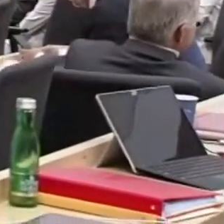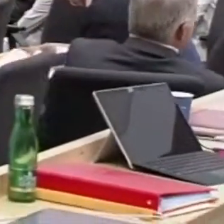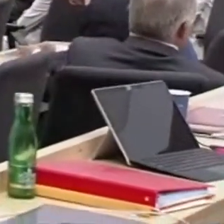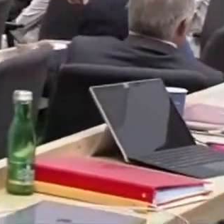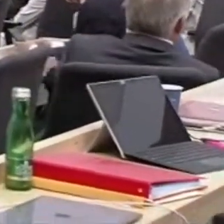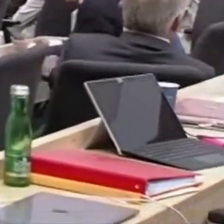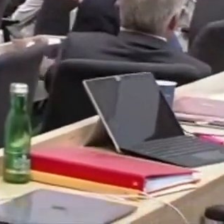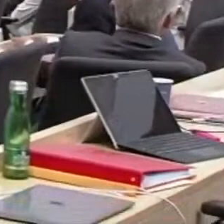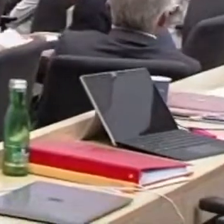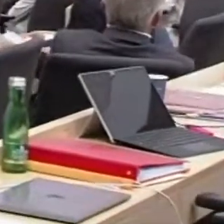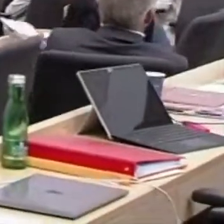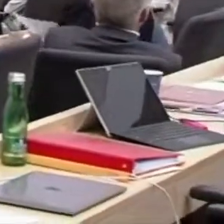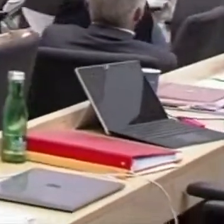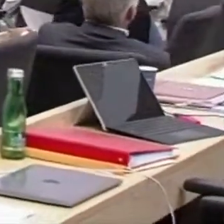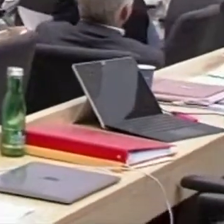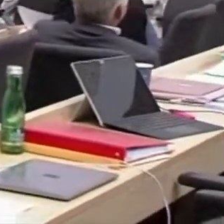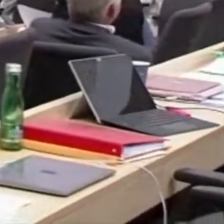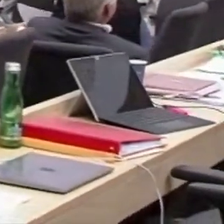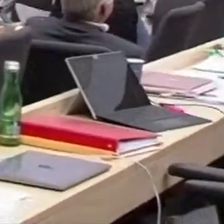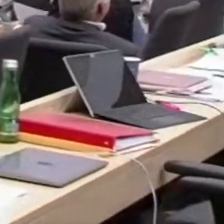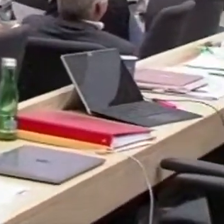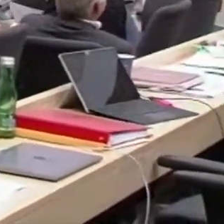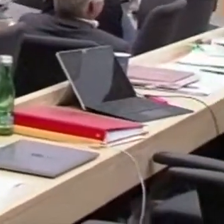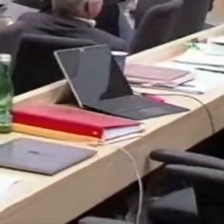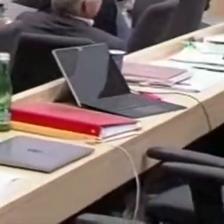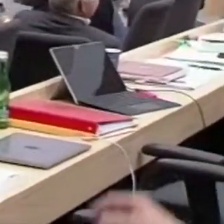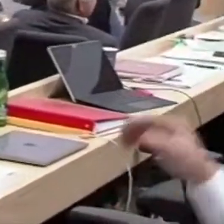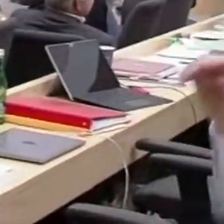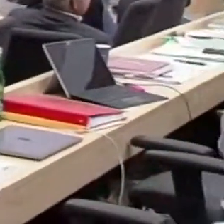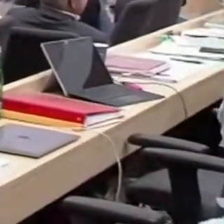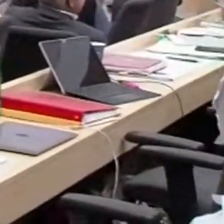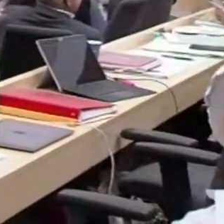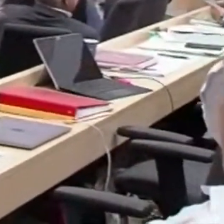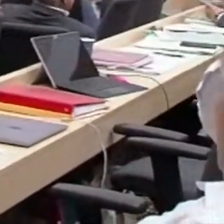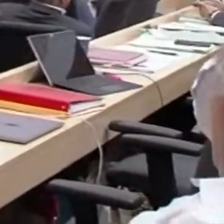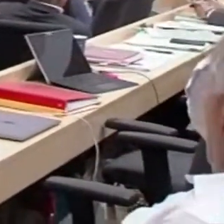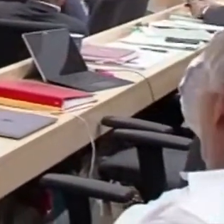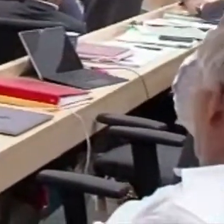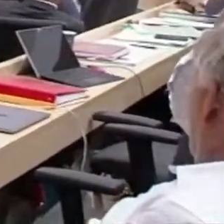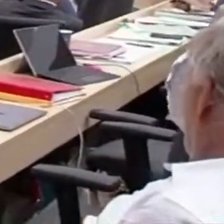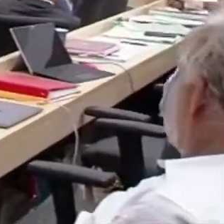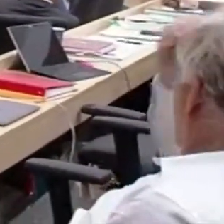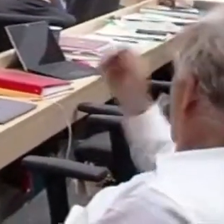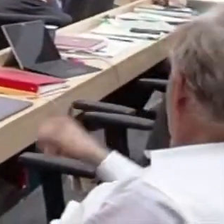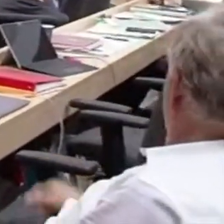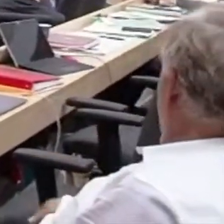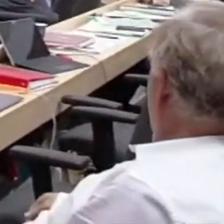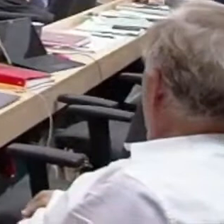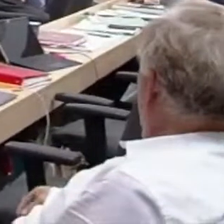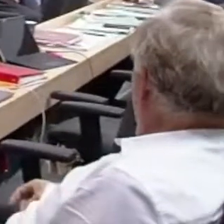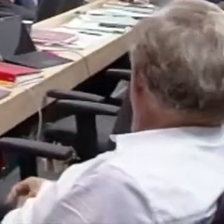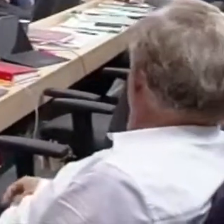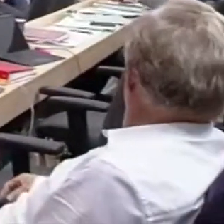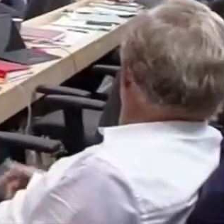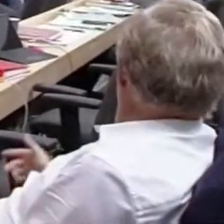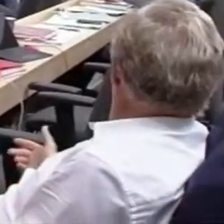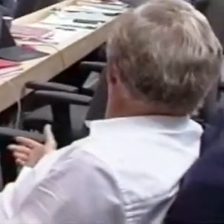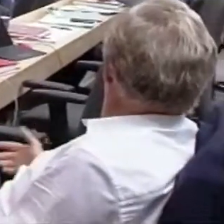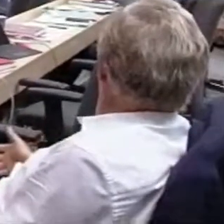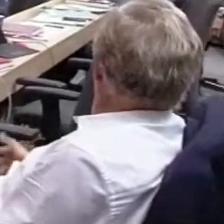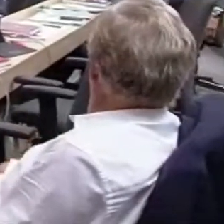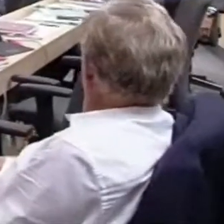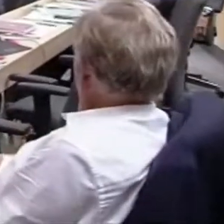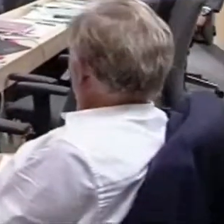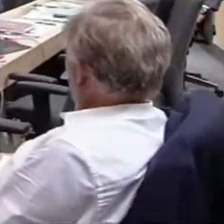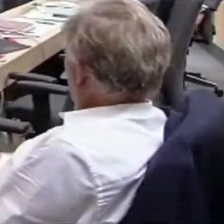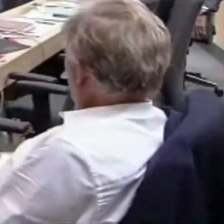Ja, die Dringliche Anfrage richtet sich, wie gesagt, an den Bundeskanzler und Bundeskanzler Karl Nehammer. Zuletzt gab es eine